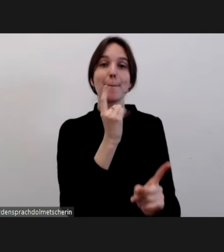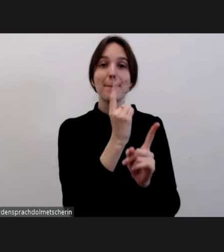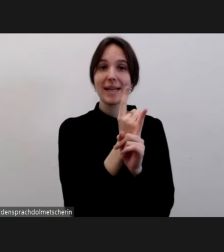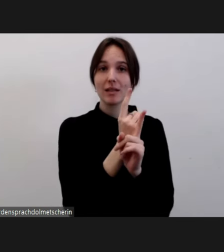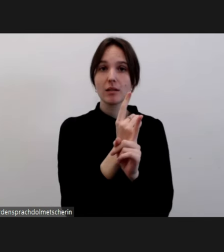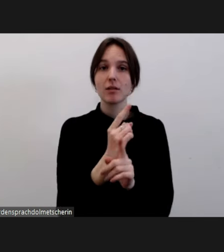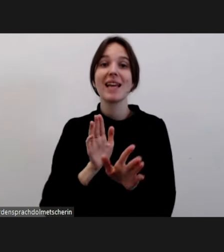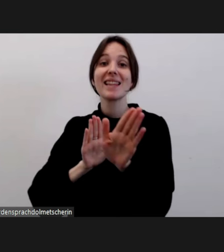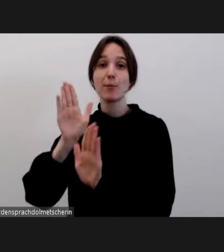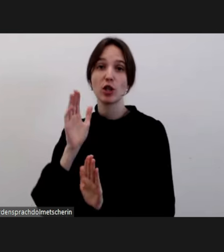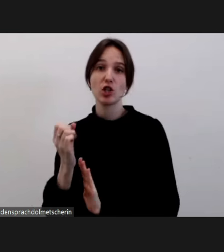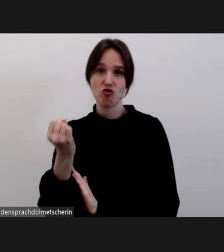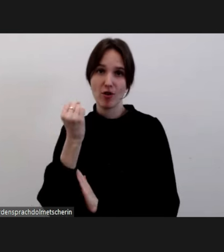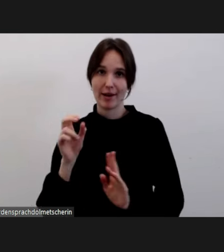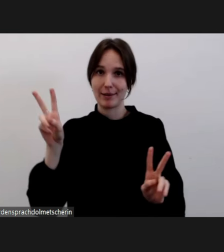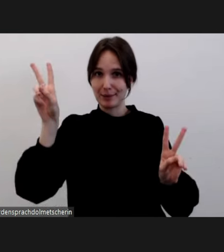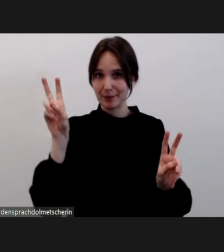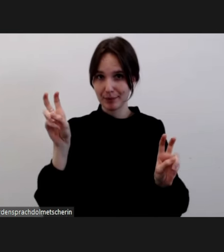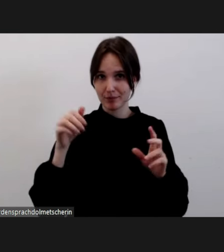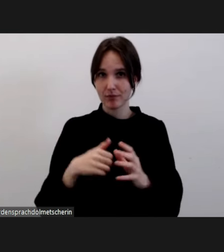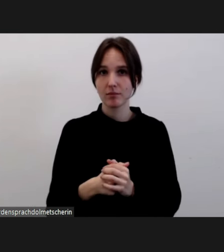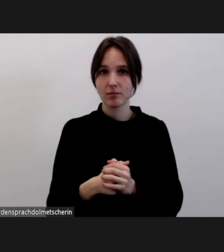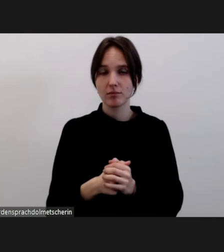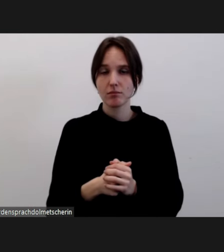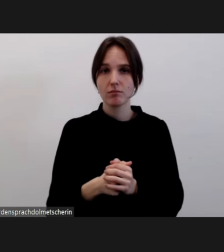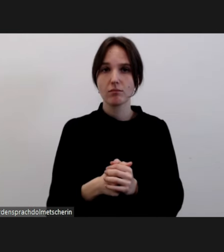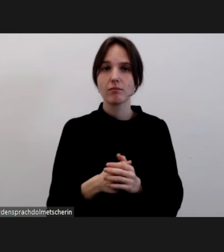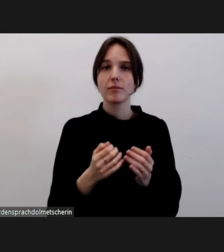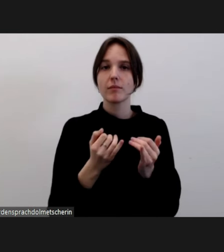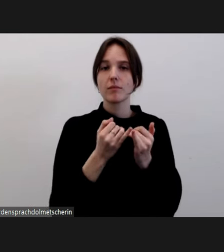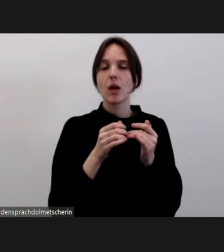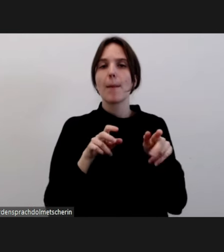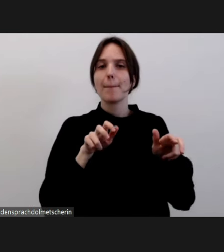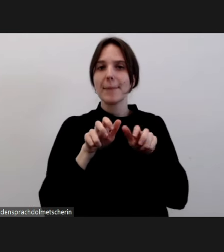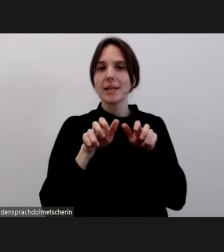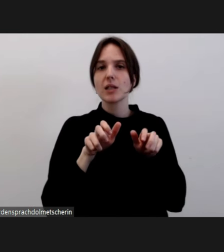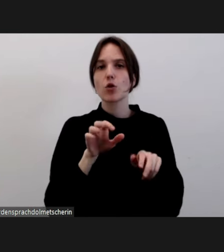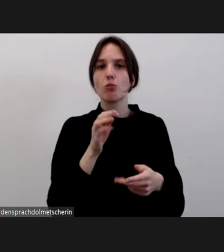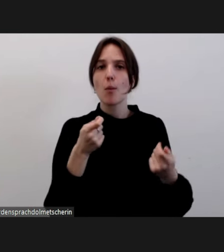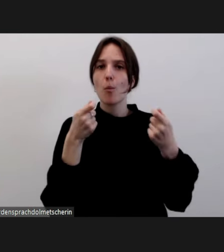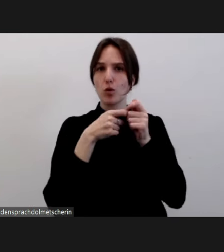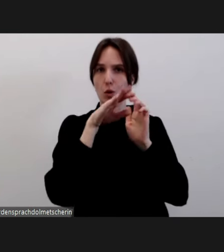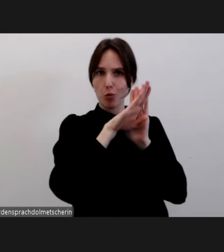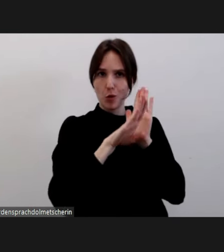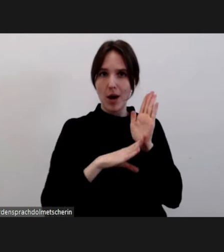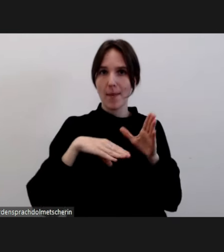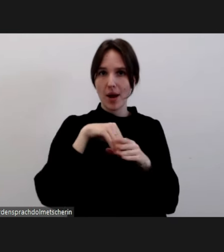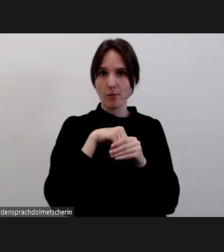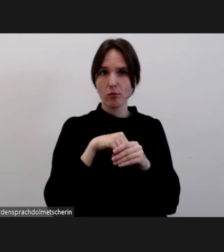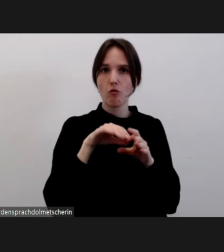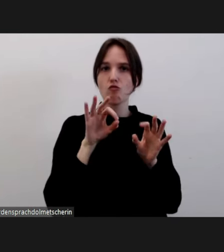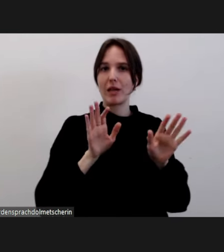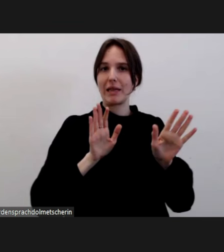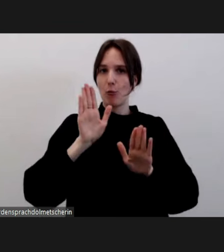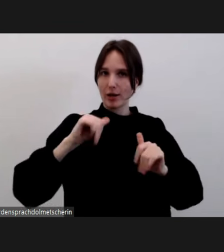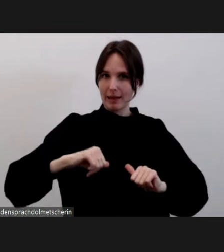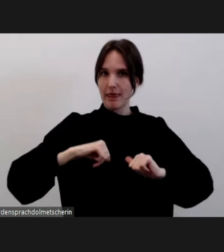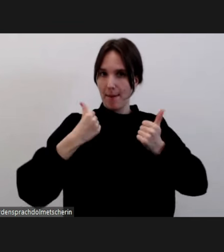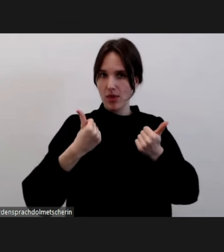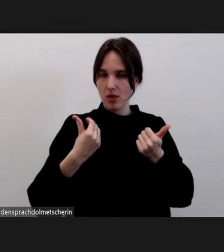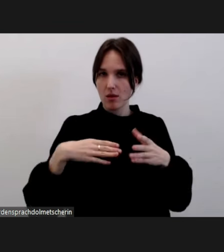Familie, Senioren, Frauen und Jugend im Rahmen des Bundesprogramms Demokratie leben gefördert wird.